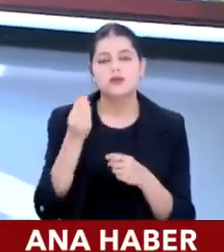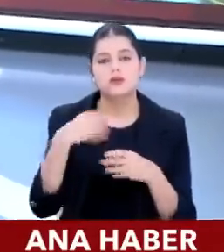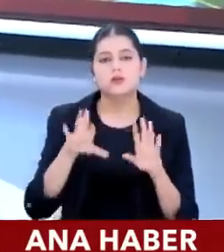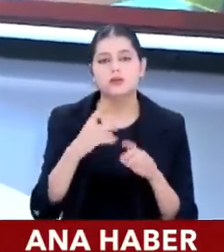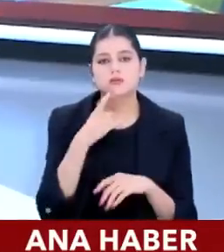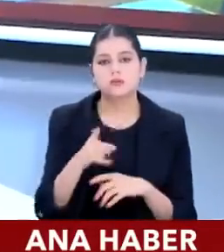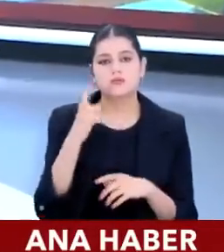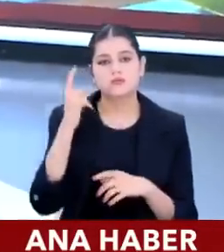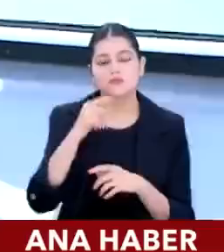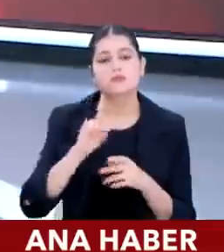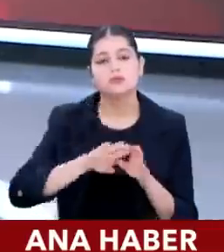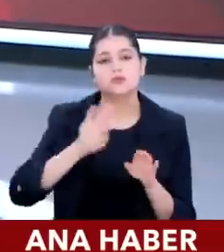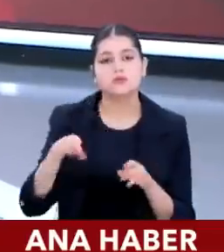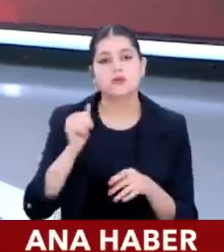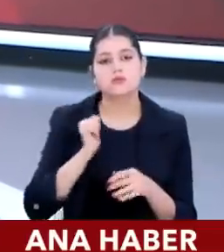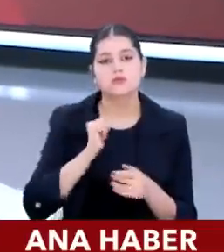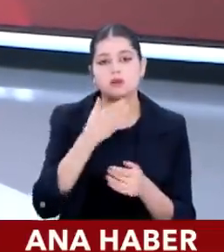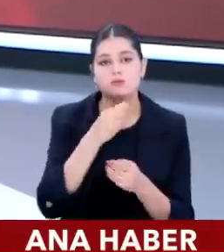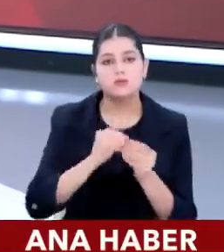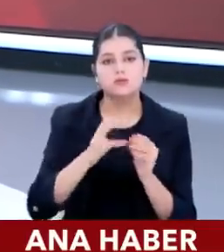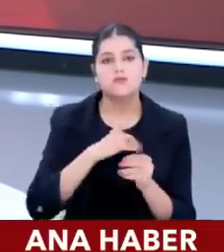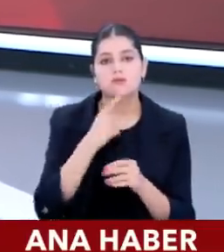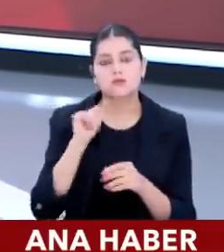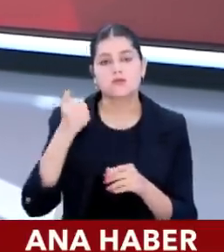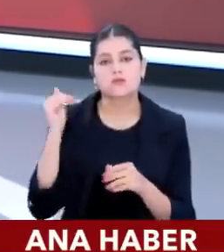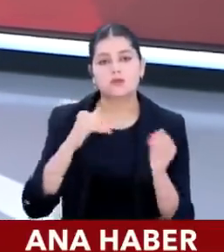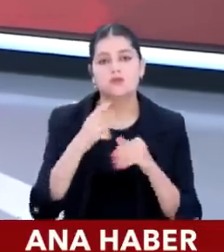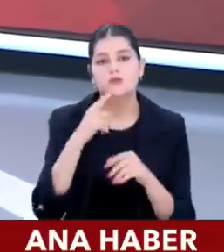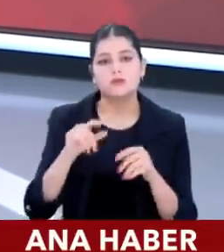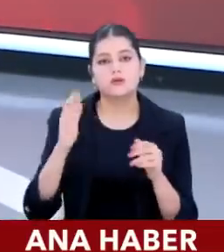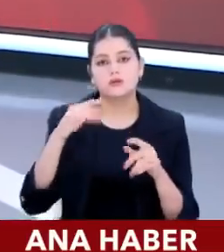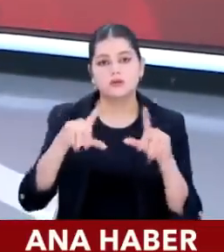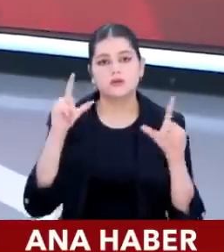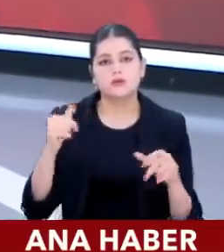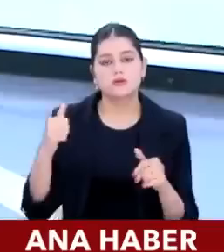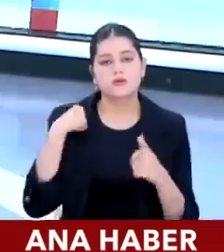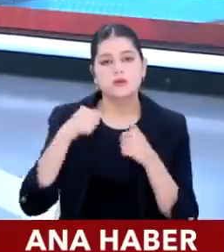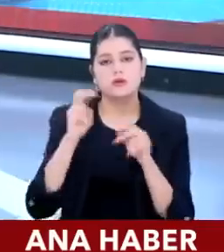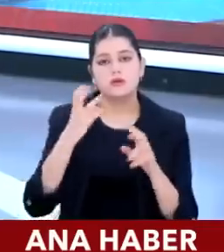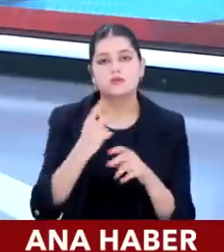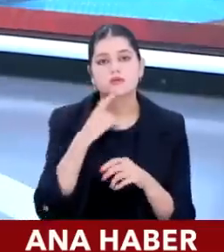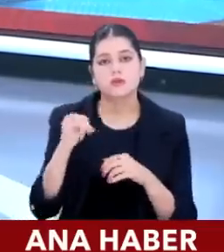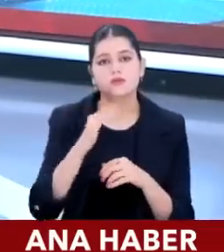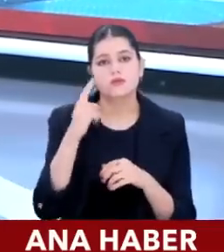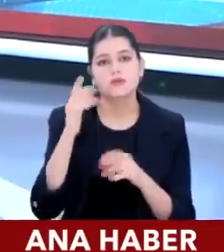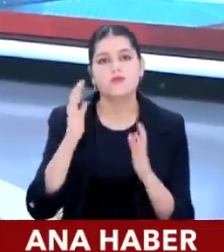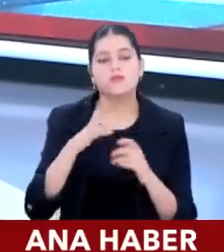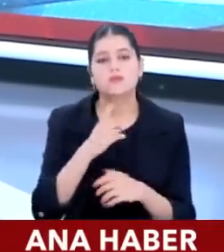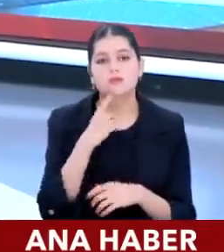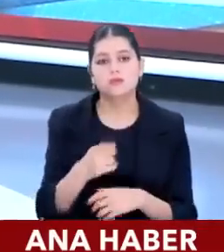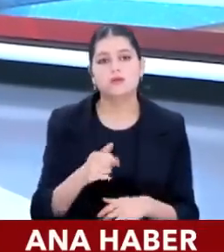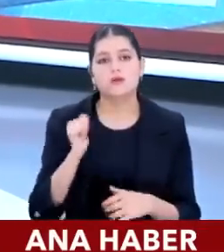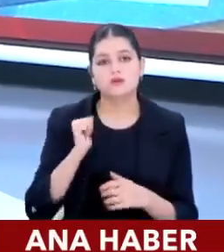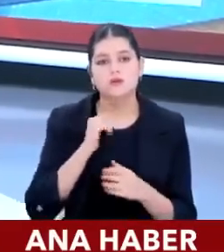pek iyi değil. Bunun yanı sıra asgari emekli meselesi var. Ben hep gündeme getiriyorum. Grafiği tekrar alalım arkadaşlar. Bakacağız yakından, devam ediyoruz.